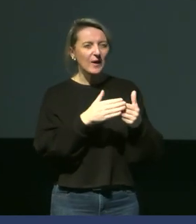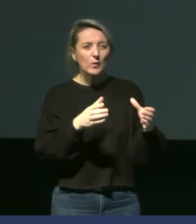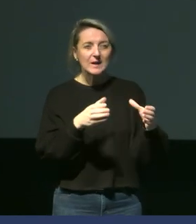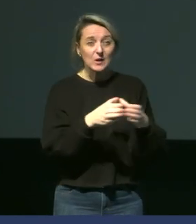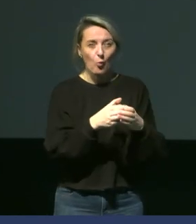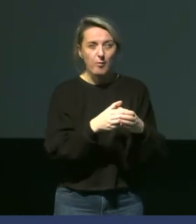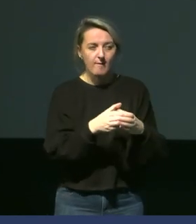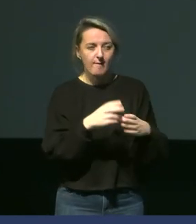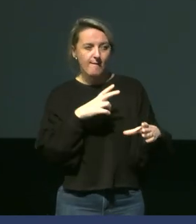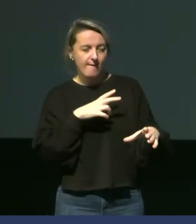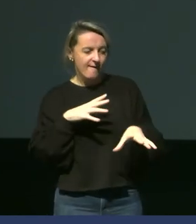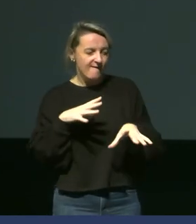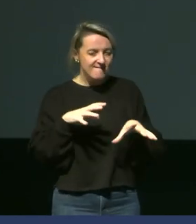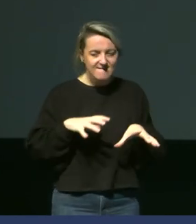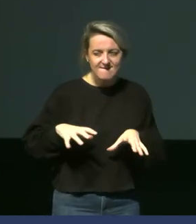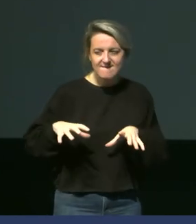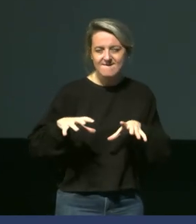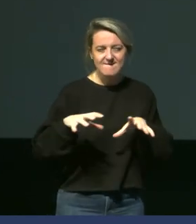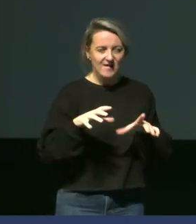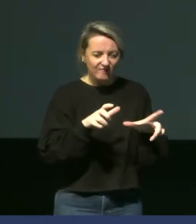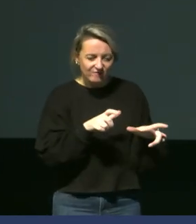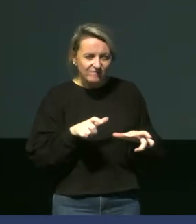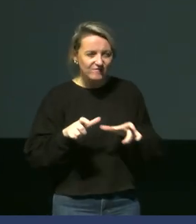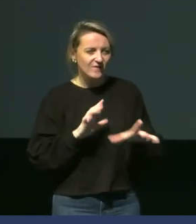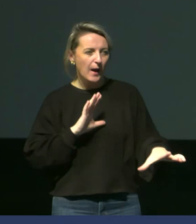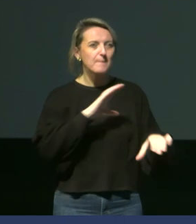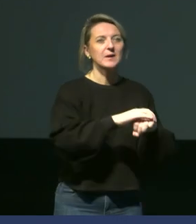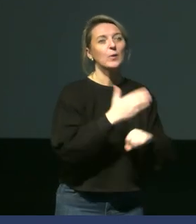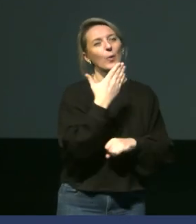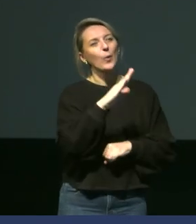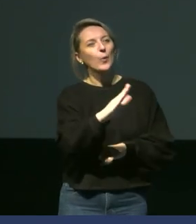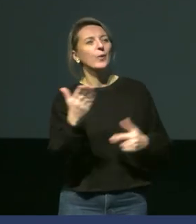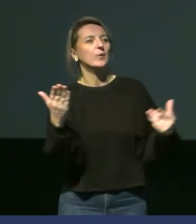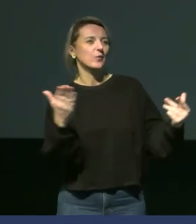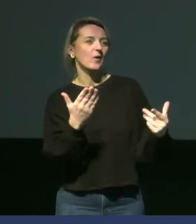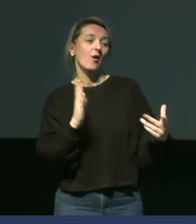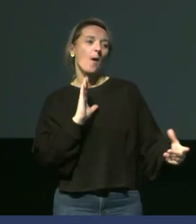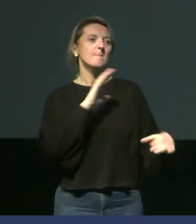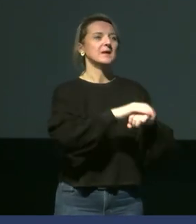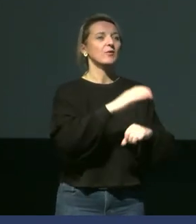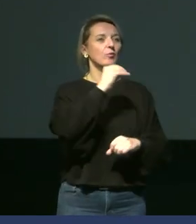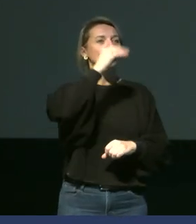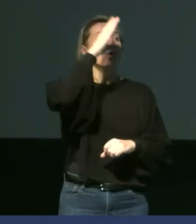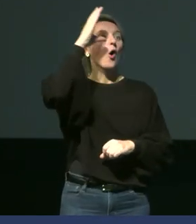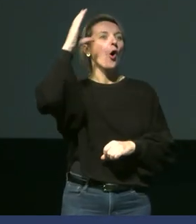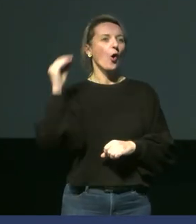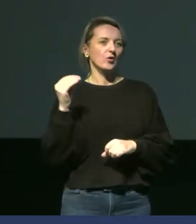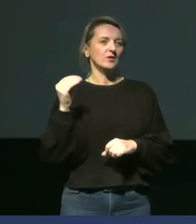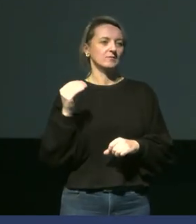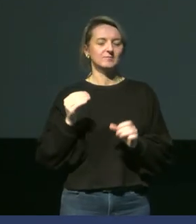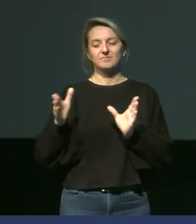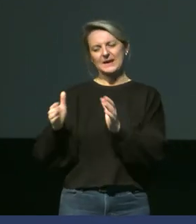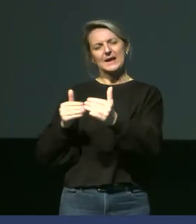pied de l'île sur laquelle on étudie les manchots. un autre grand prédateur marin, un orque. Donc, on est sur un écotipe